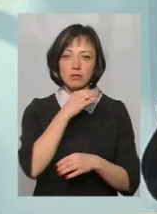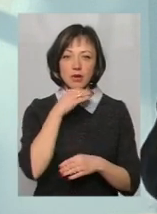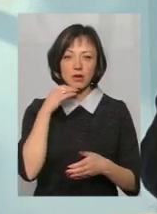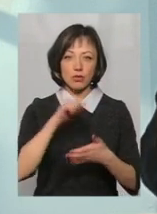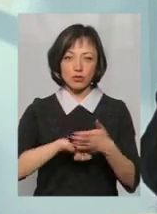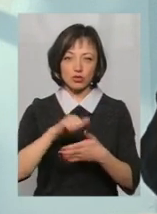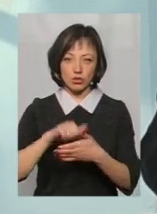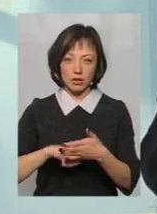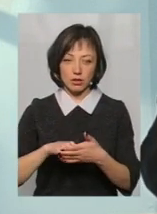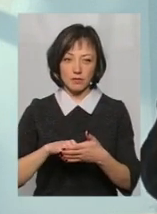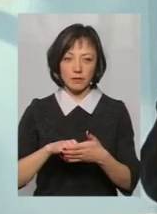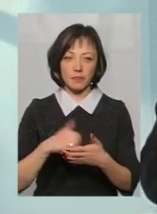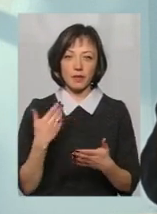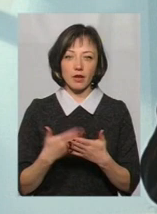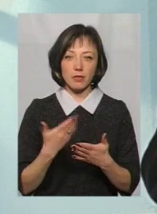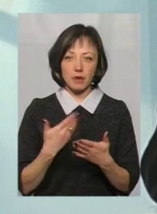чинників.